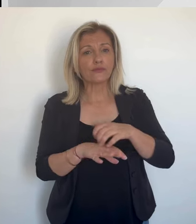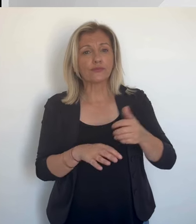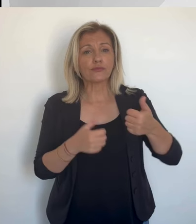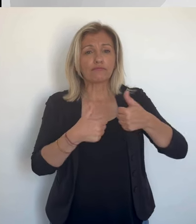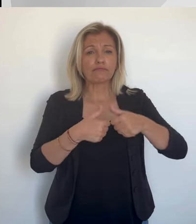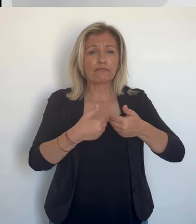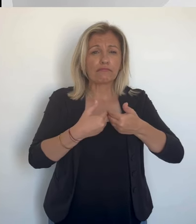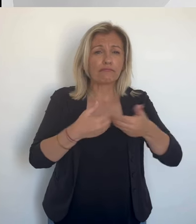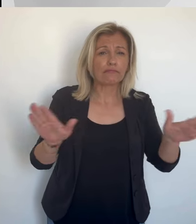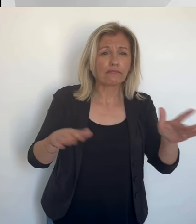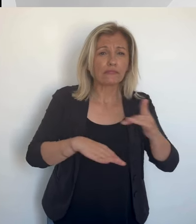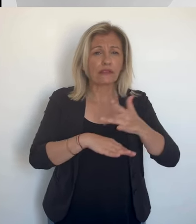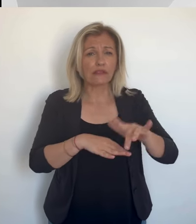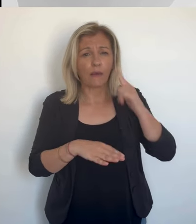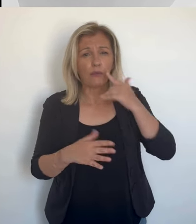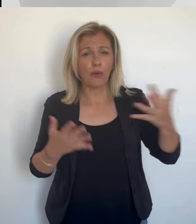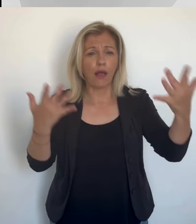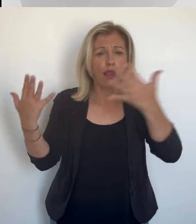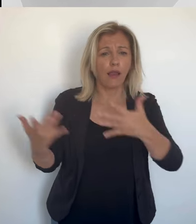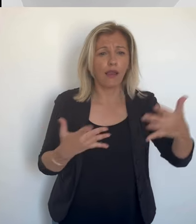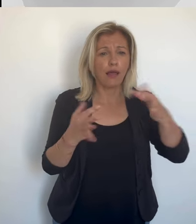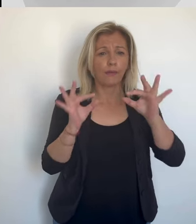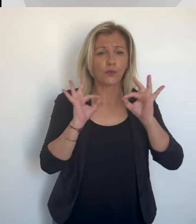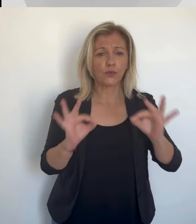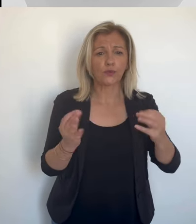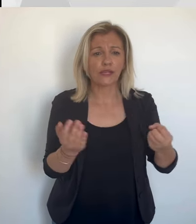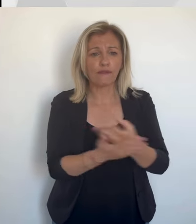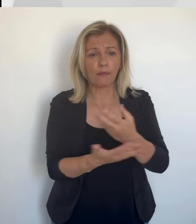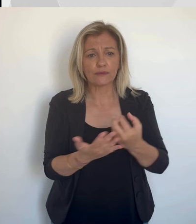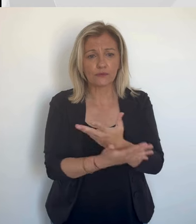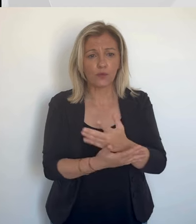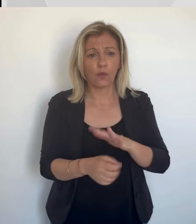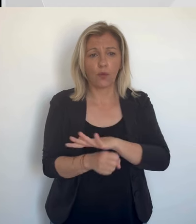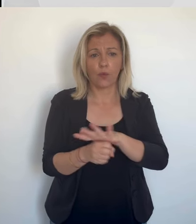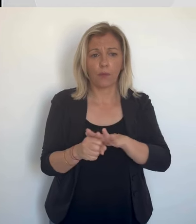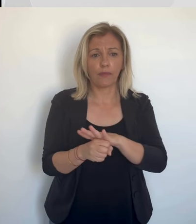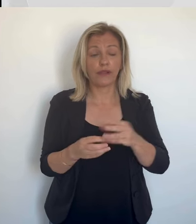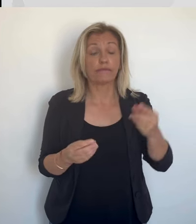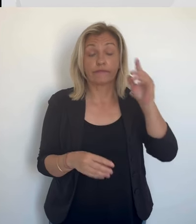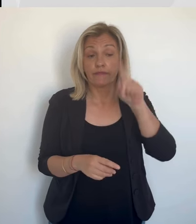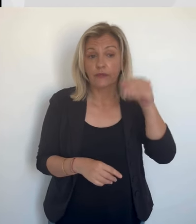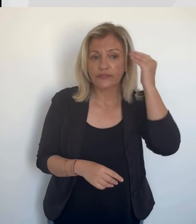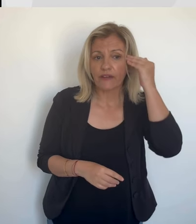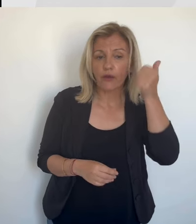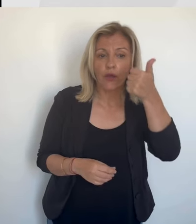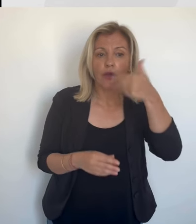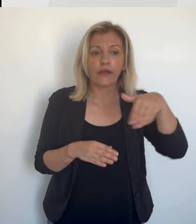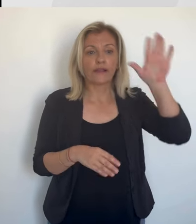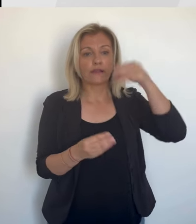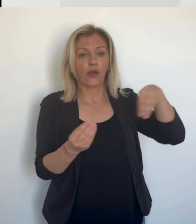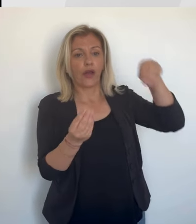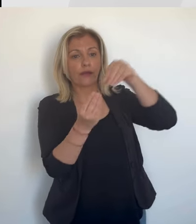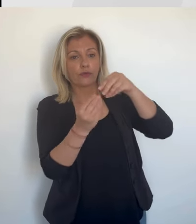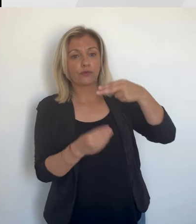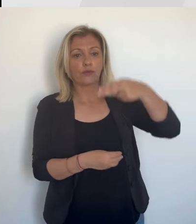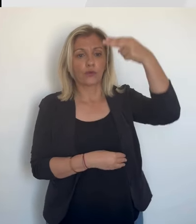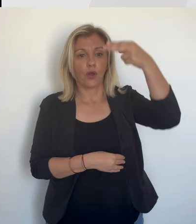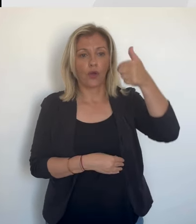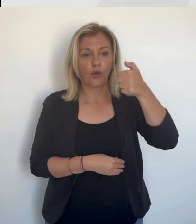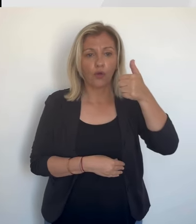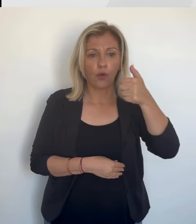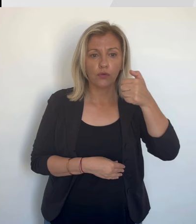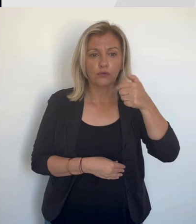préfectures nous ont ouvert leurs portes que très tard, on se doit de compléter avec ces informations. Sachez que Gaël Mackay est également candidat dans la première